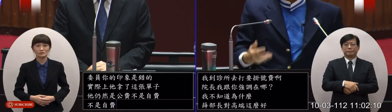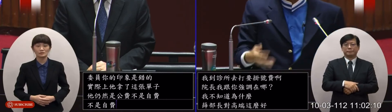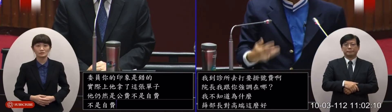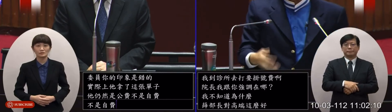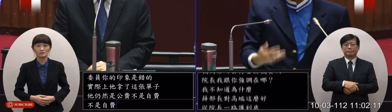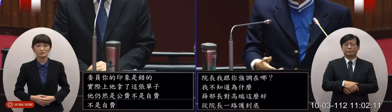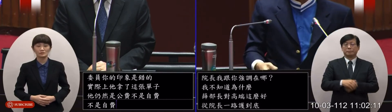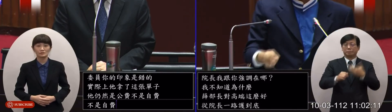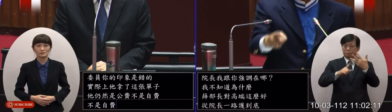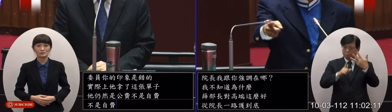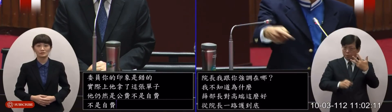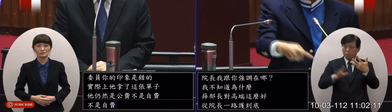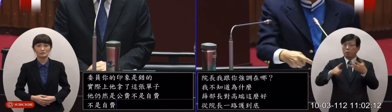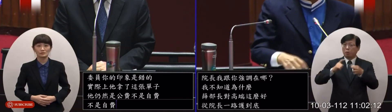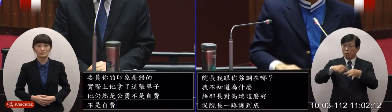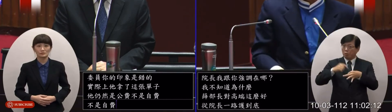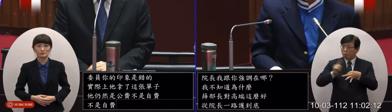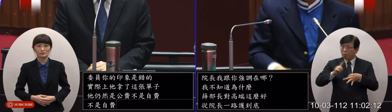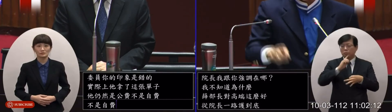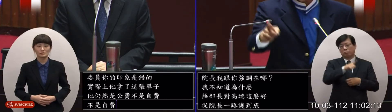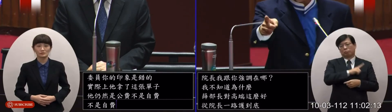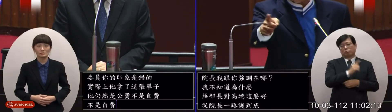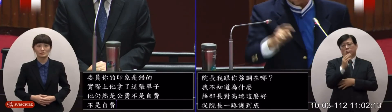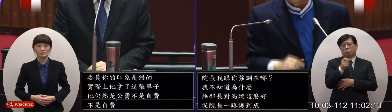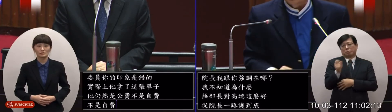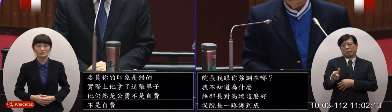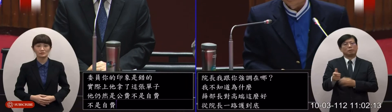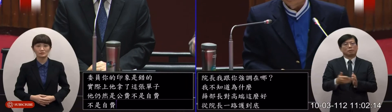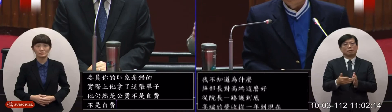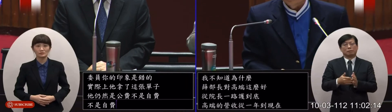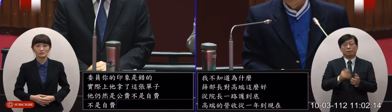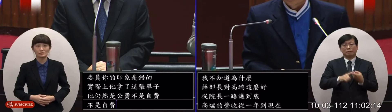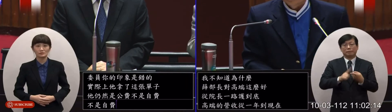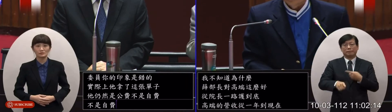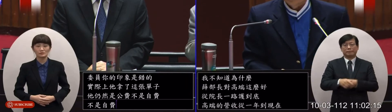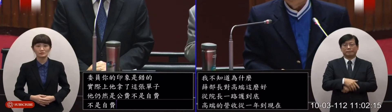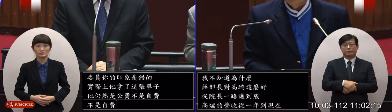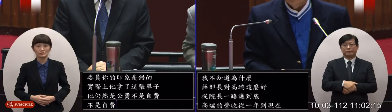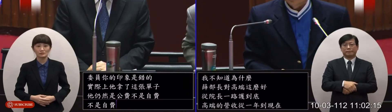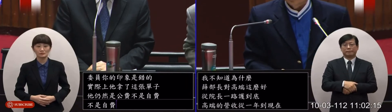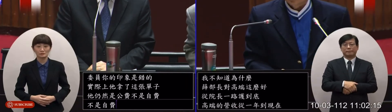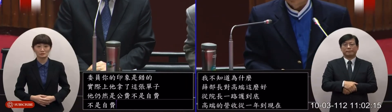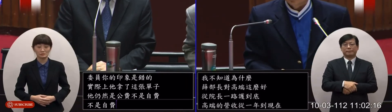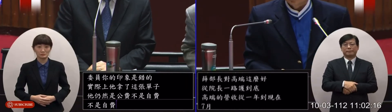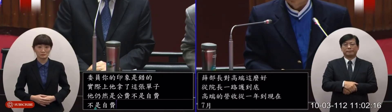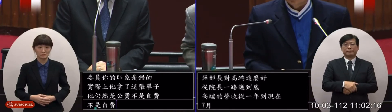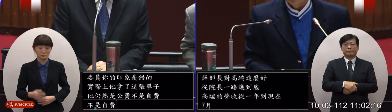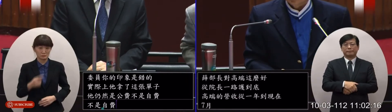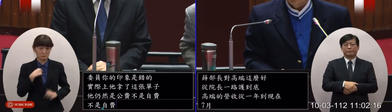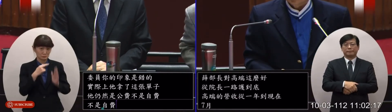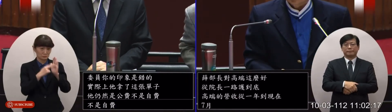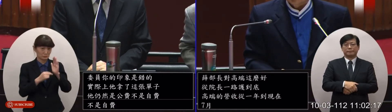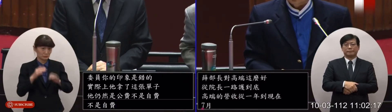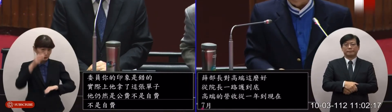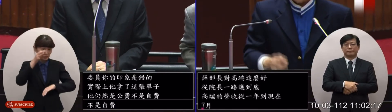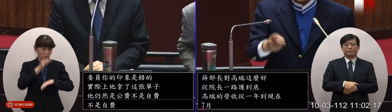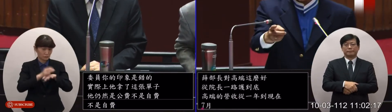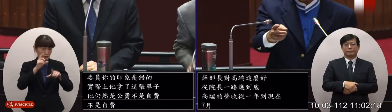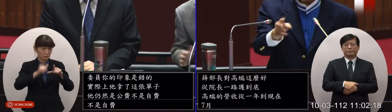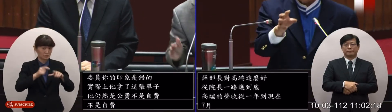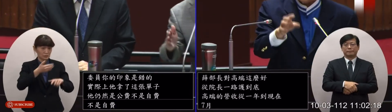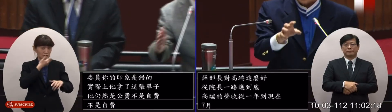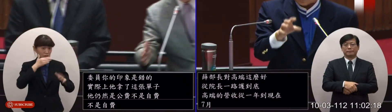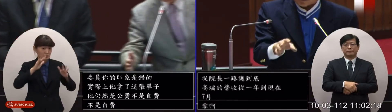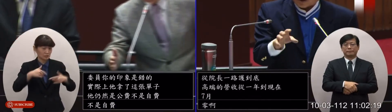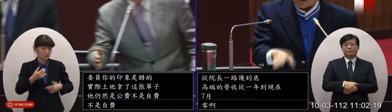零八月份有營收就是你們給他採購的對吧部長對不對我我們沒有在管高端什麼營收